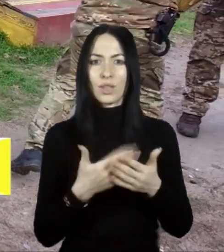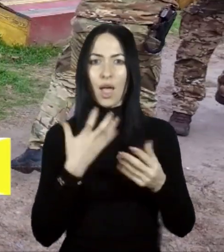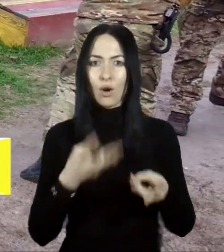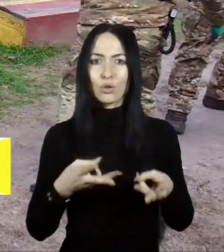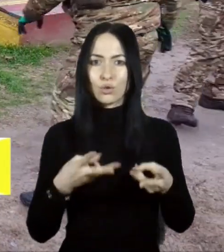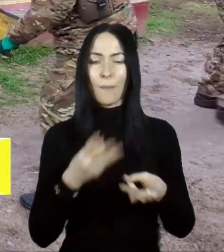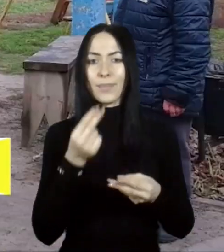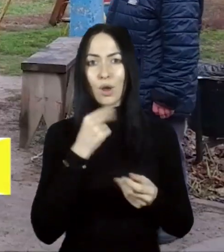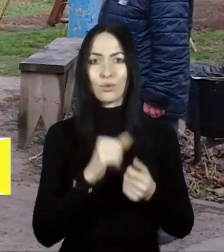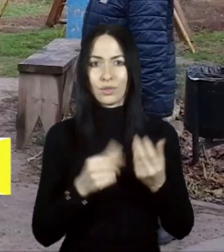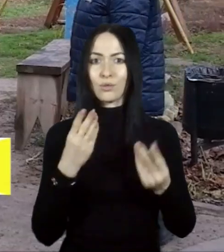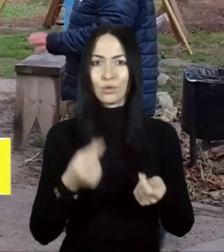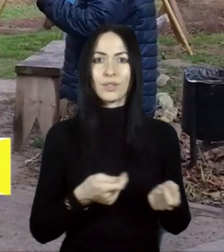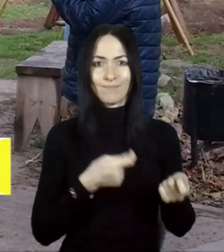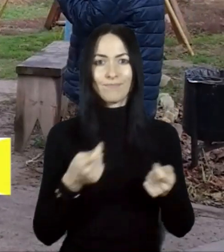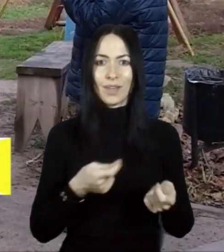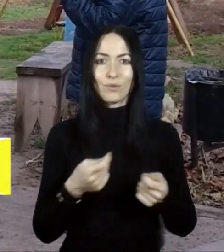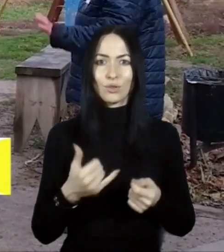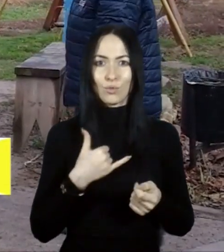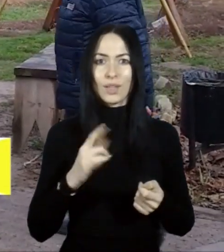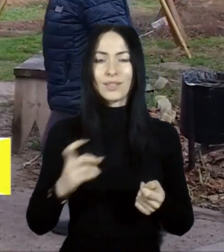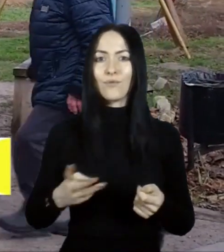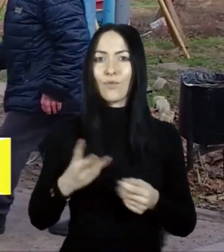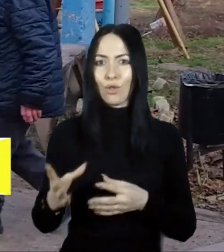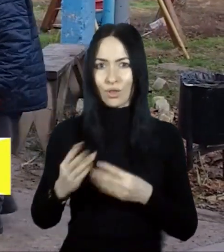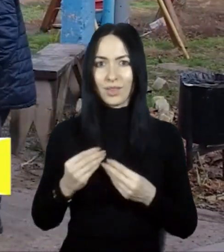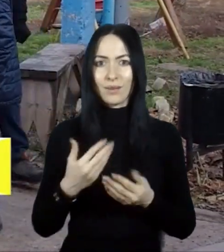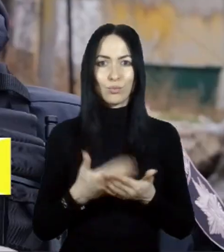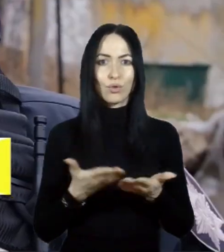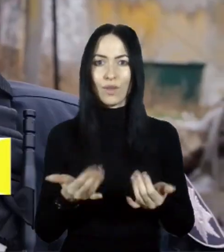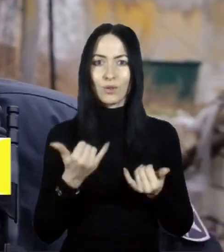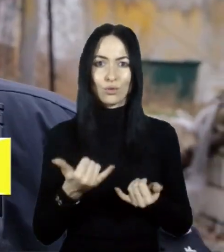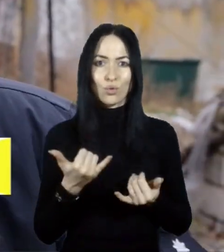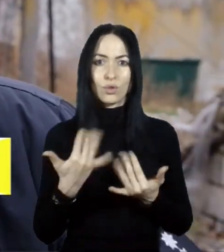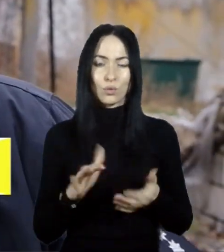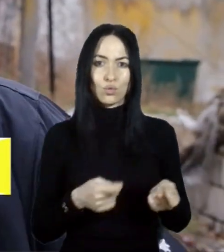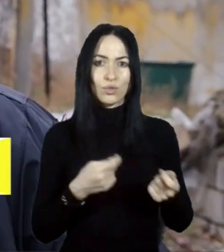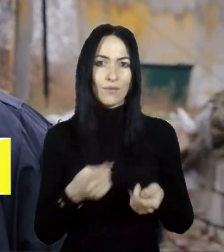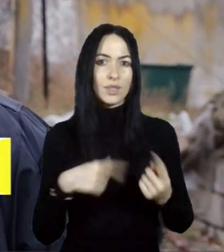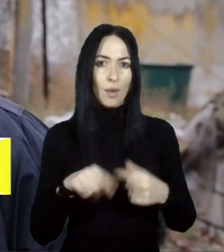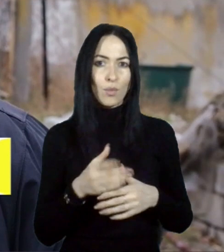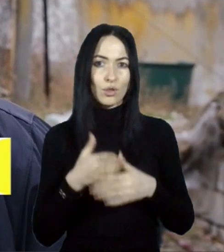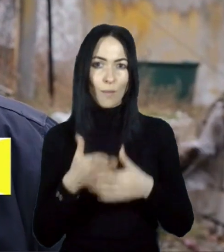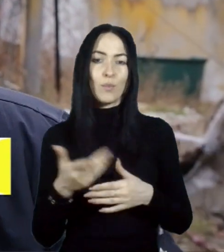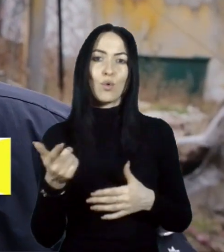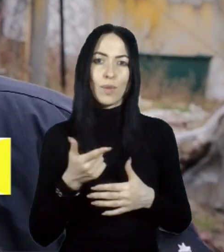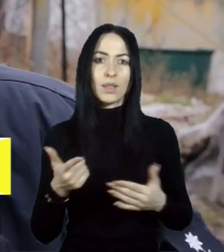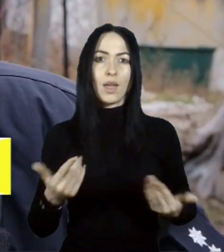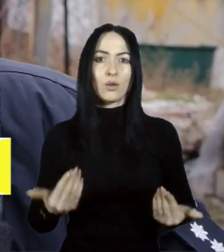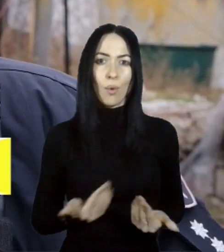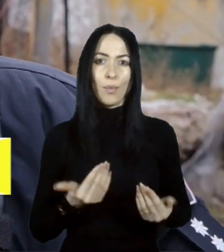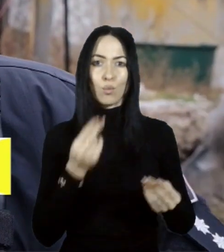Кожен день завозимо спільно з волонтерами. Буквально сьогодні завезли ми допомогу монітарної продуктової набори